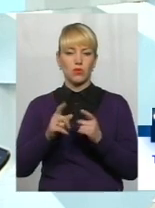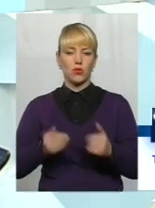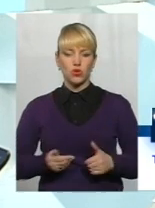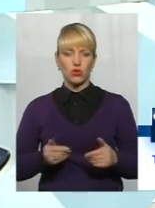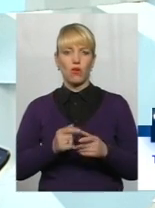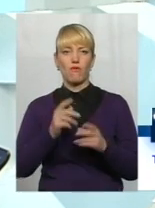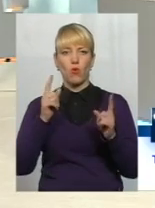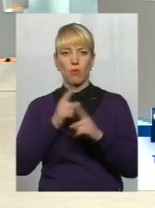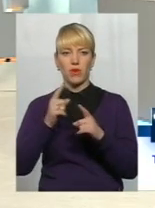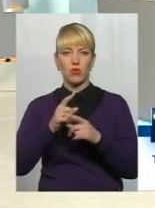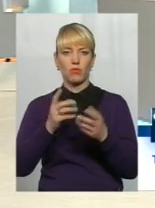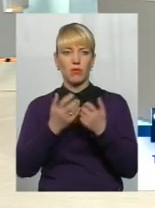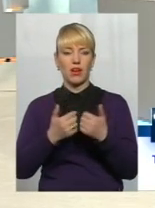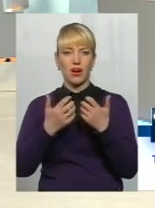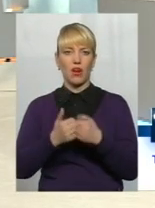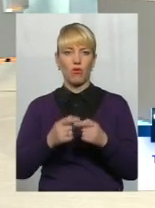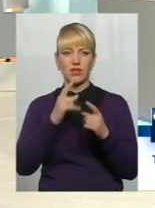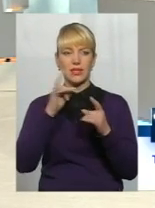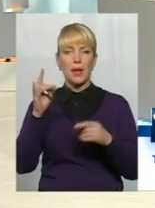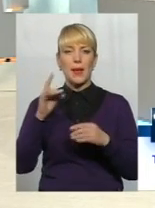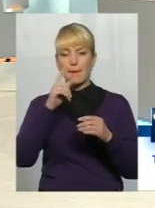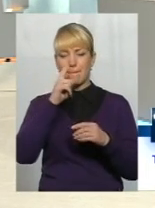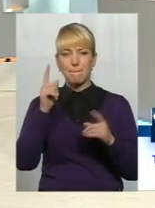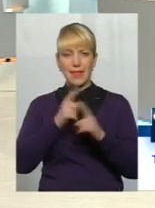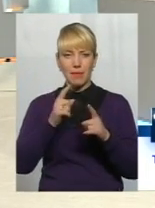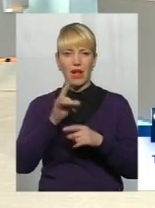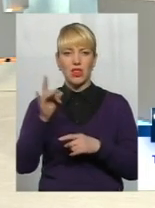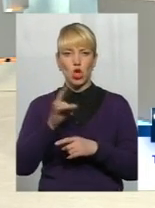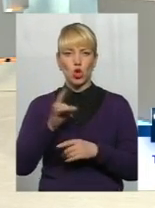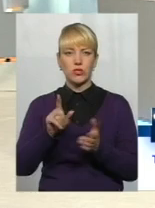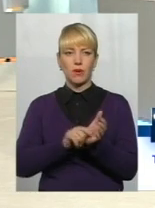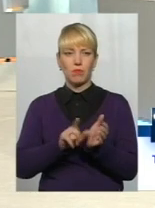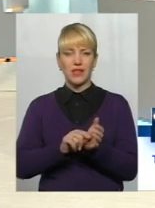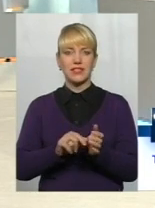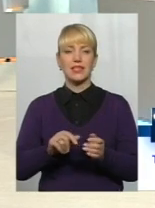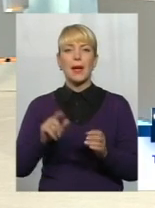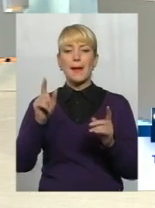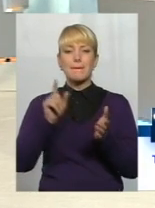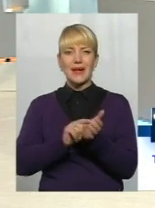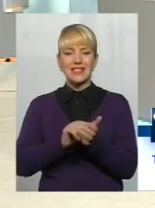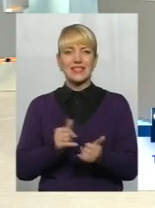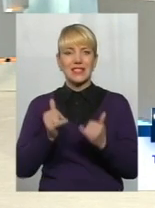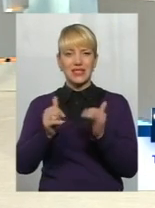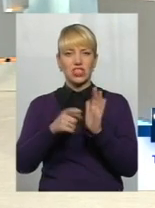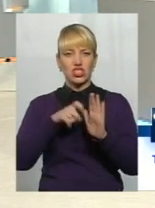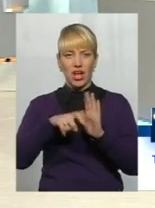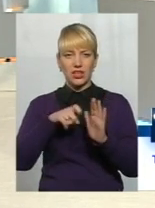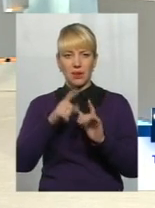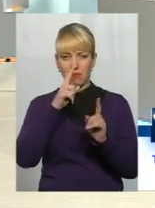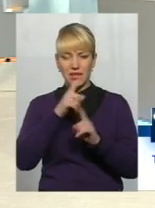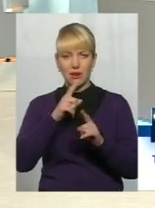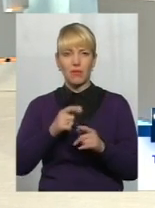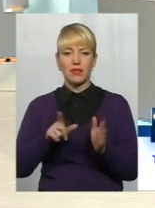мінімуму перераховуються мінімальні розміри пенсії, пенсії шахтарям мінімальні, мінімальні розміри